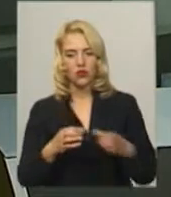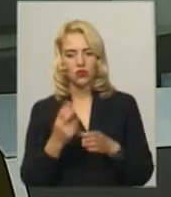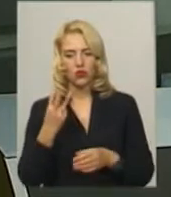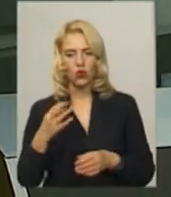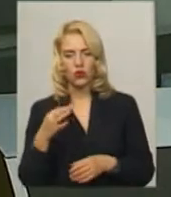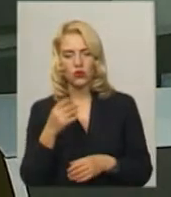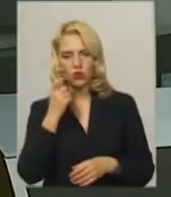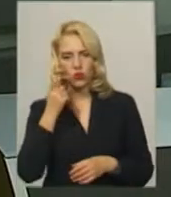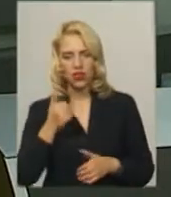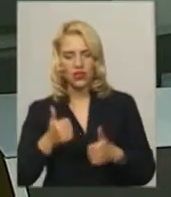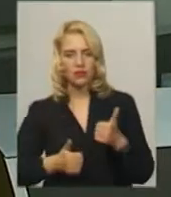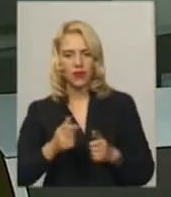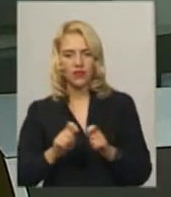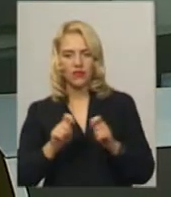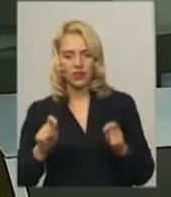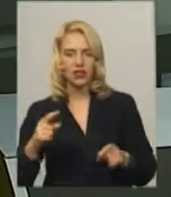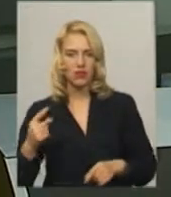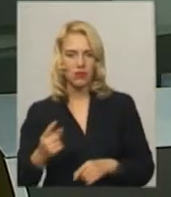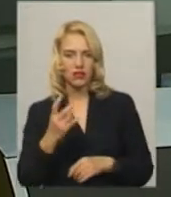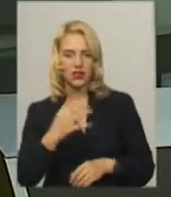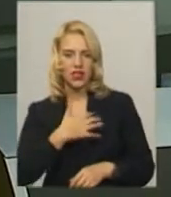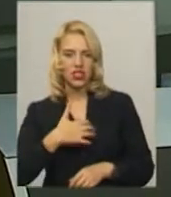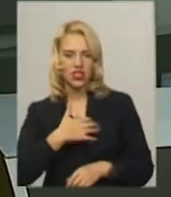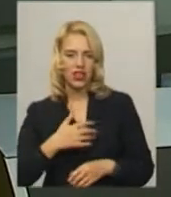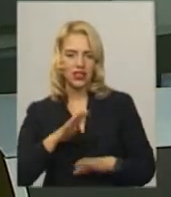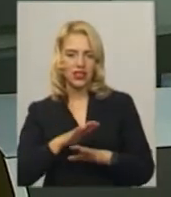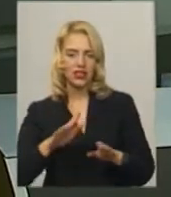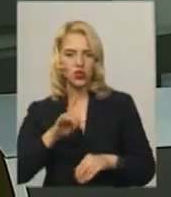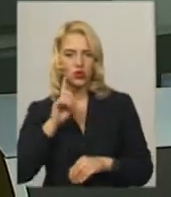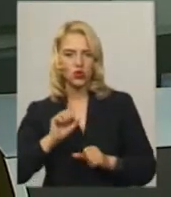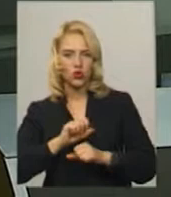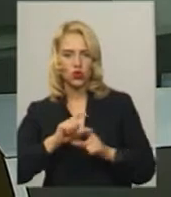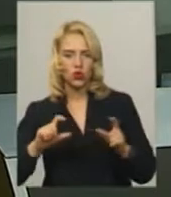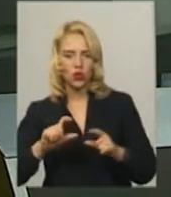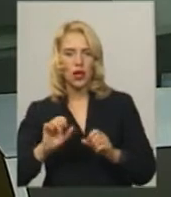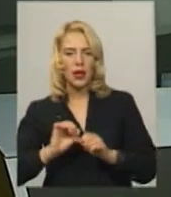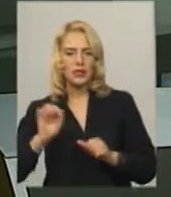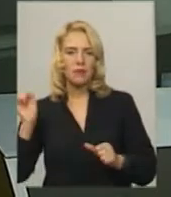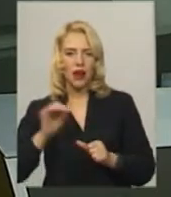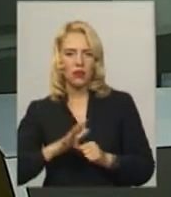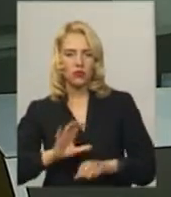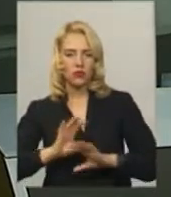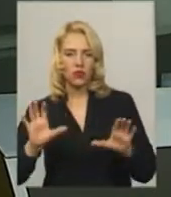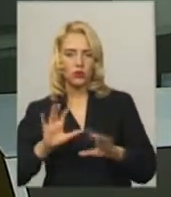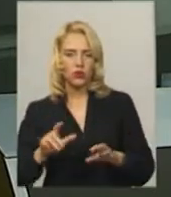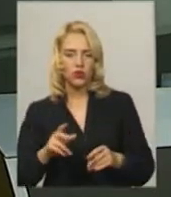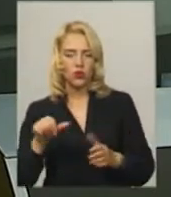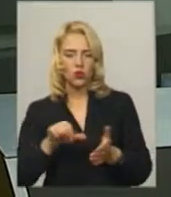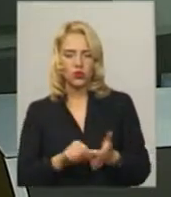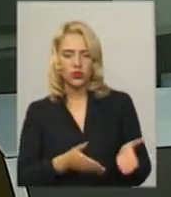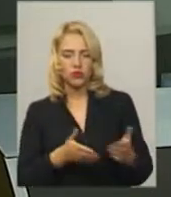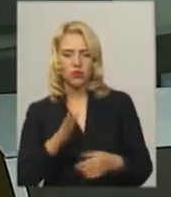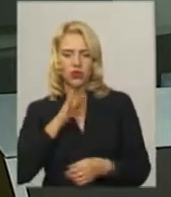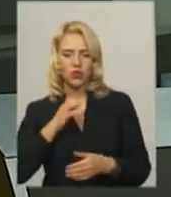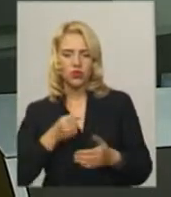областей України змагалися на відкритті першості Дережнянської дитячо-юнастської спортивної школи з пляжного волейболу. До участі запрошувала дівчат до